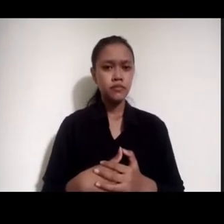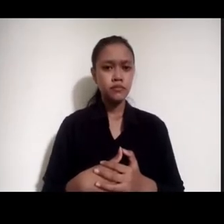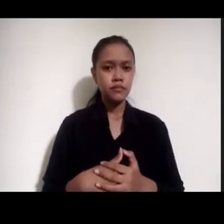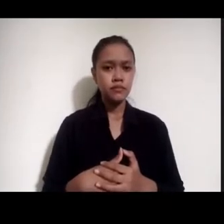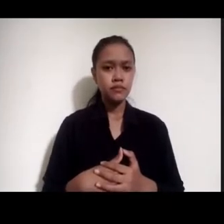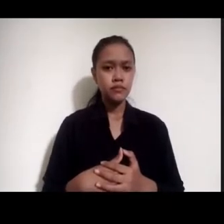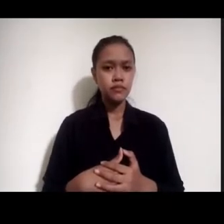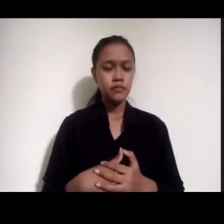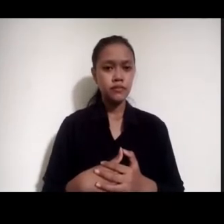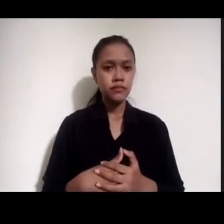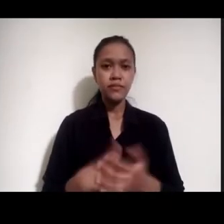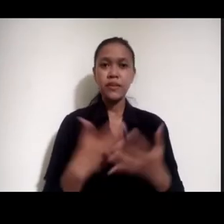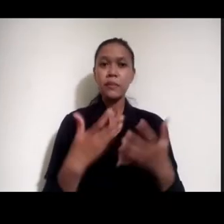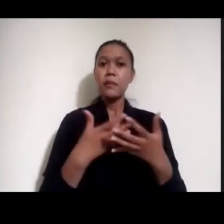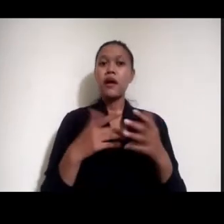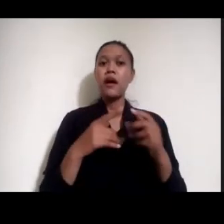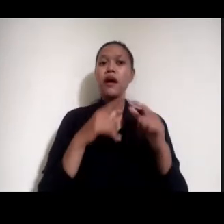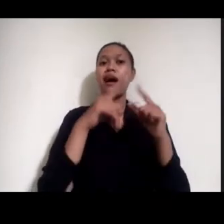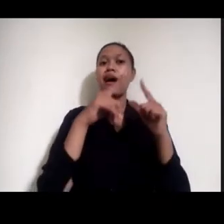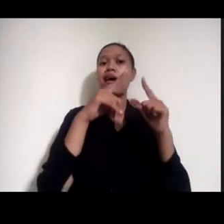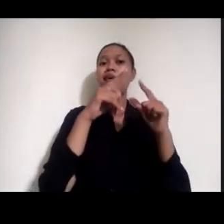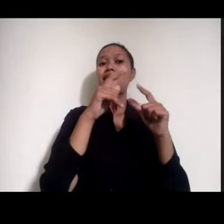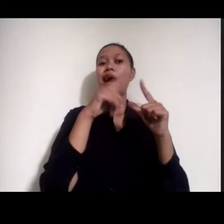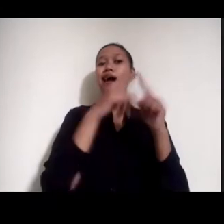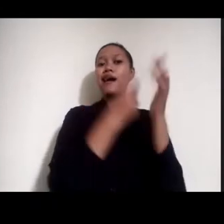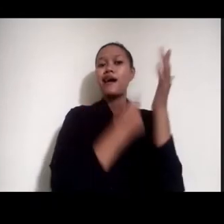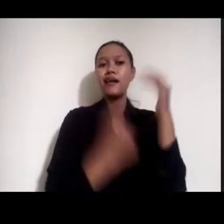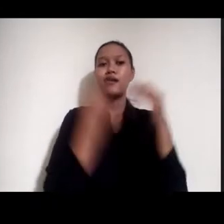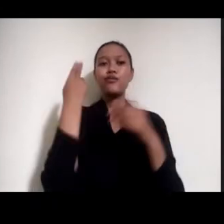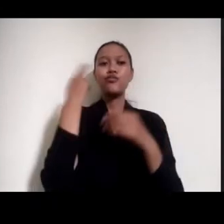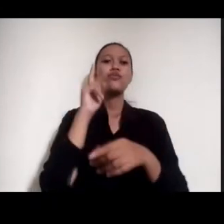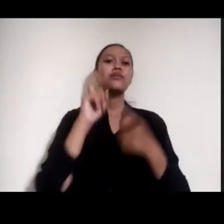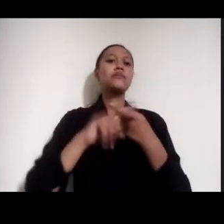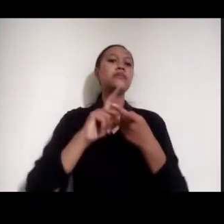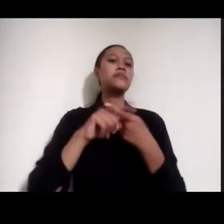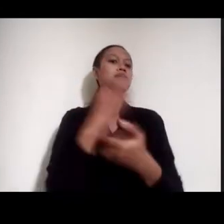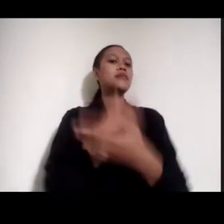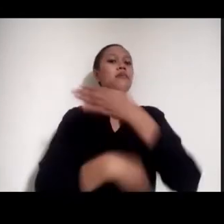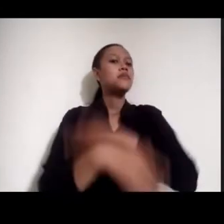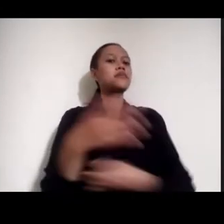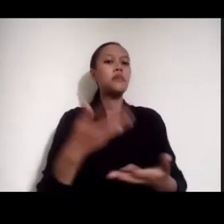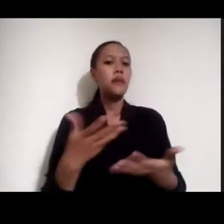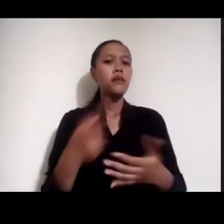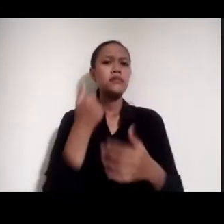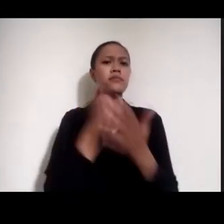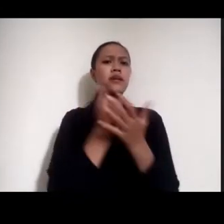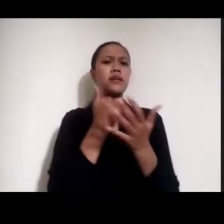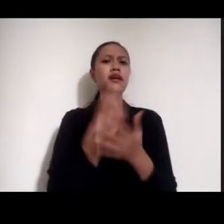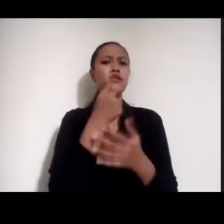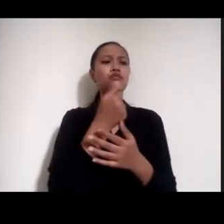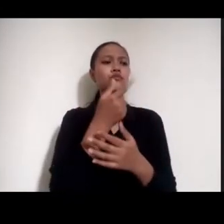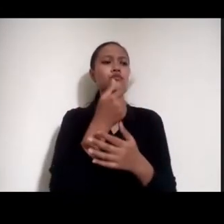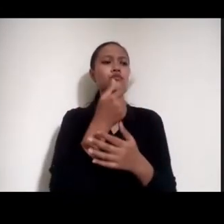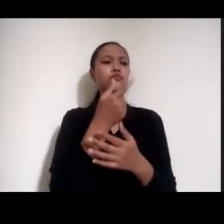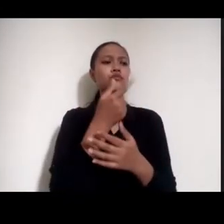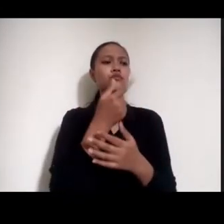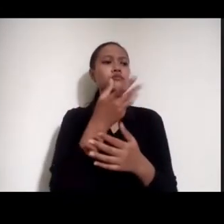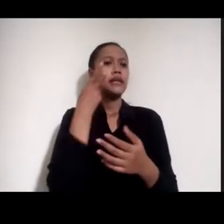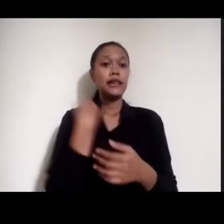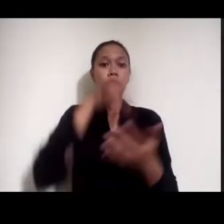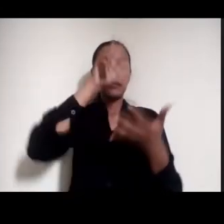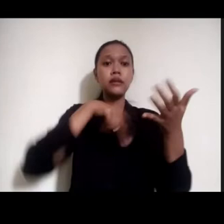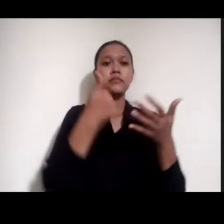Untuk kebutuhan Teman-teman Disabilitas Ini data Yang sebenarnya Kita bisa Akses Dimana aja Bisa